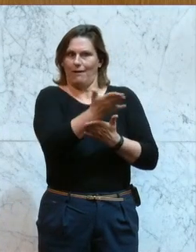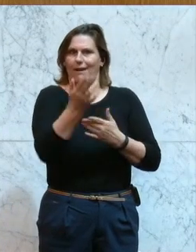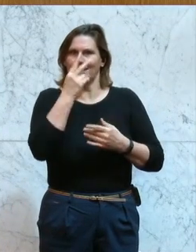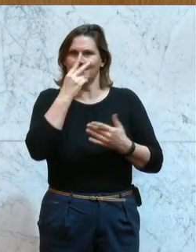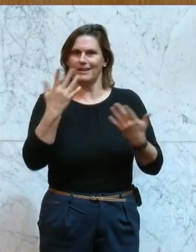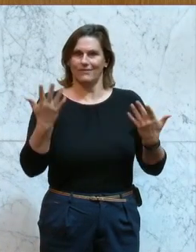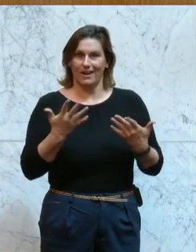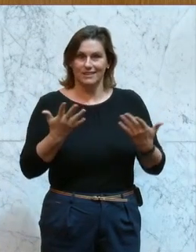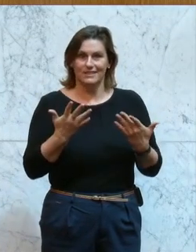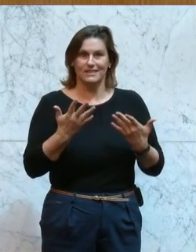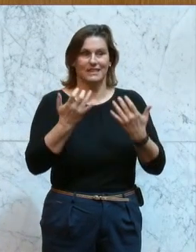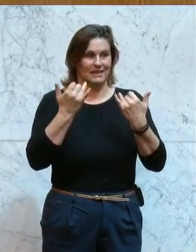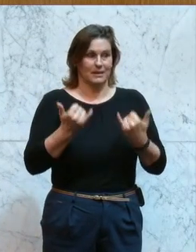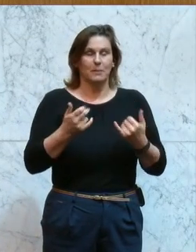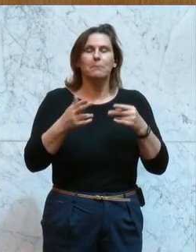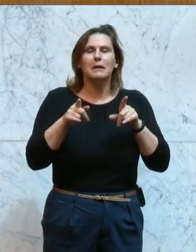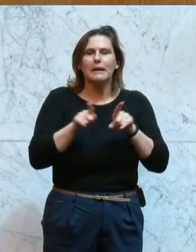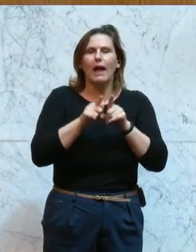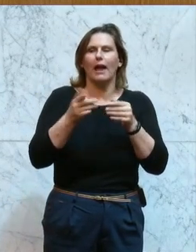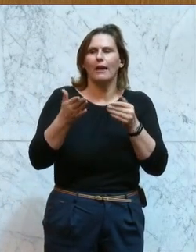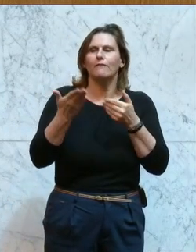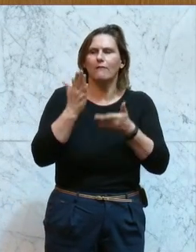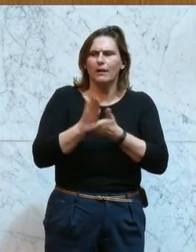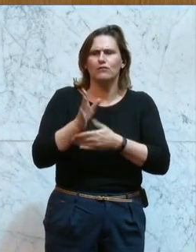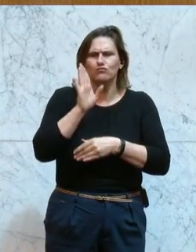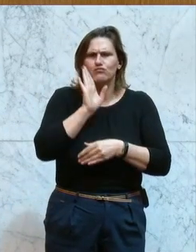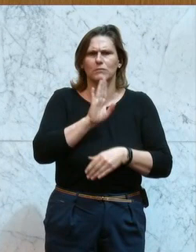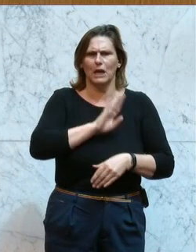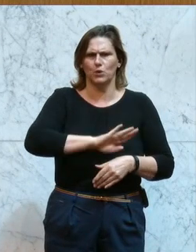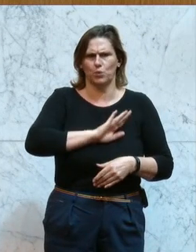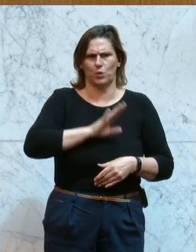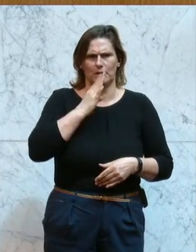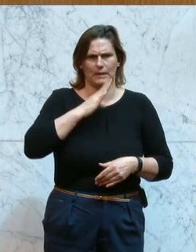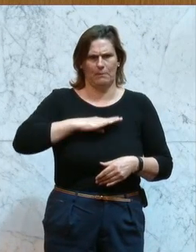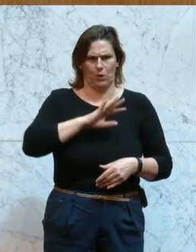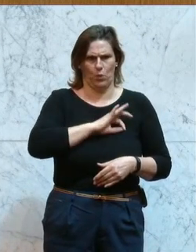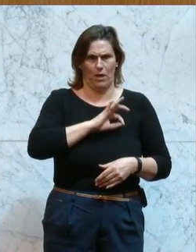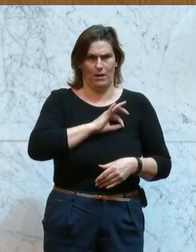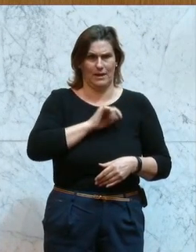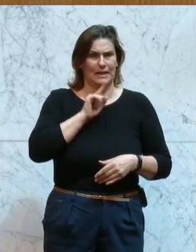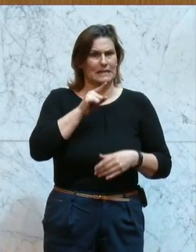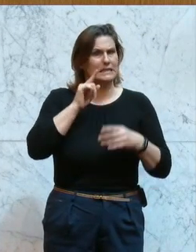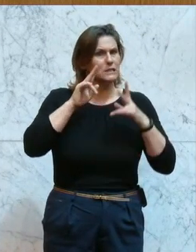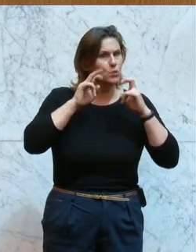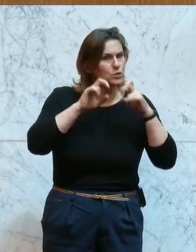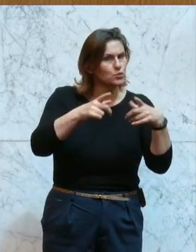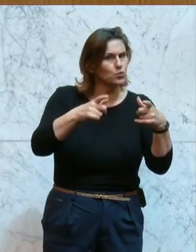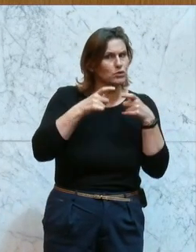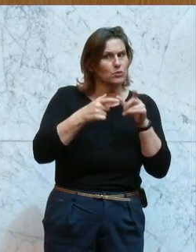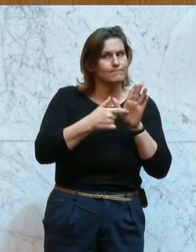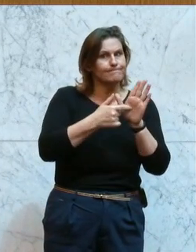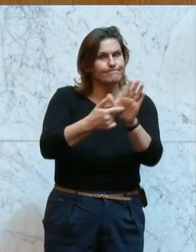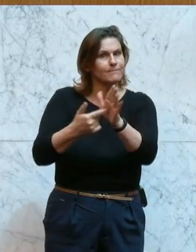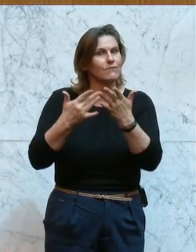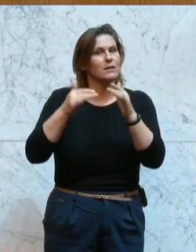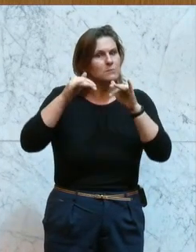die ist dazu... Ich bin gleich fertig. Gedulde dich. Gedulde dich, lieber Kollege. Dieser EU-Ausschuss hat ans Tageslicht gefördert, was